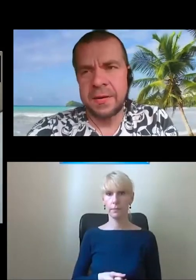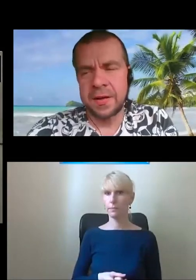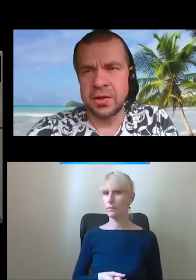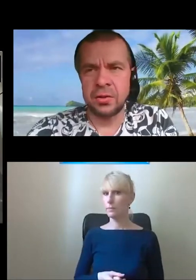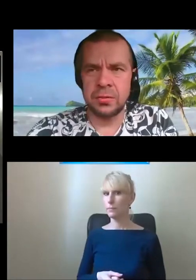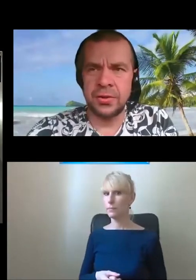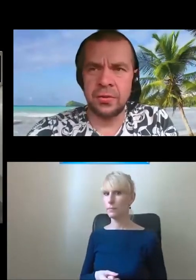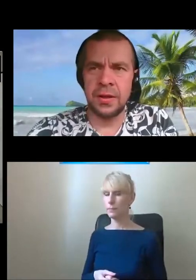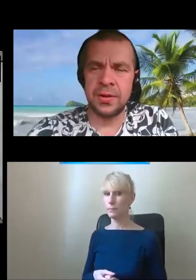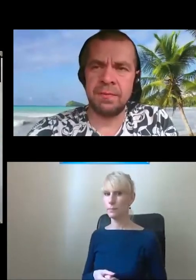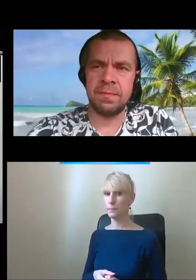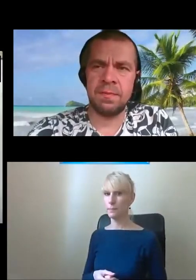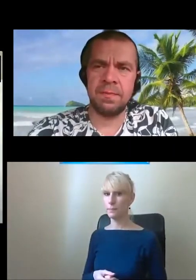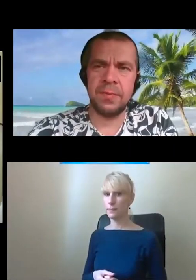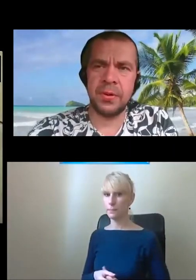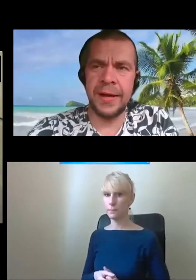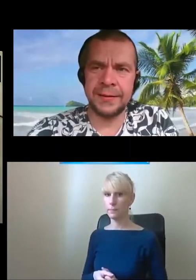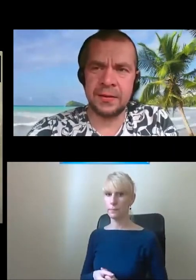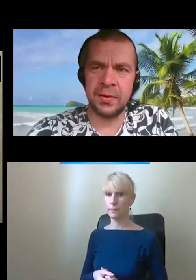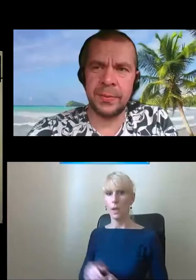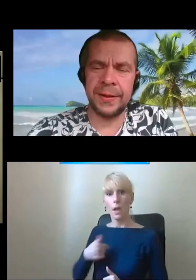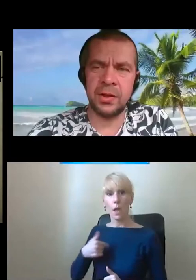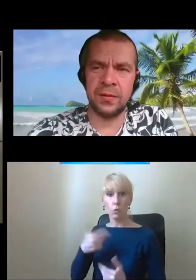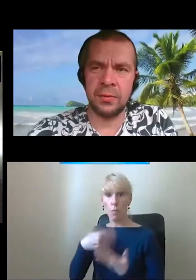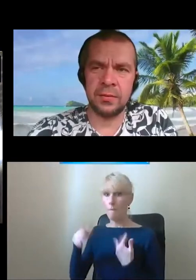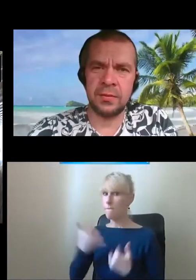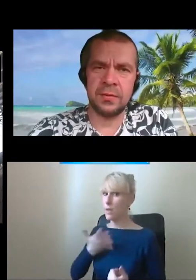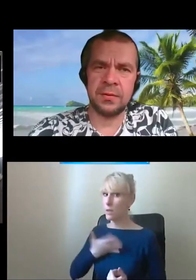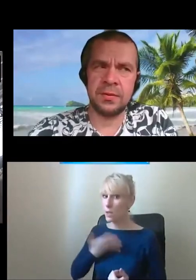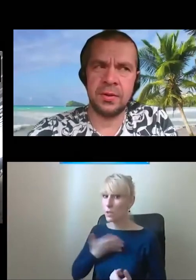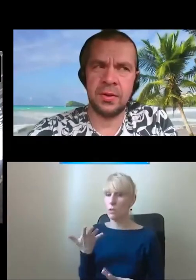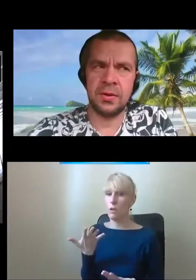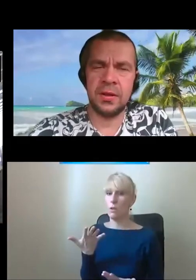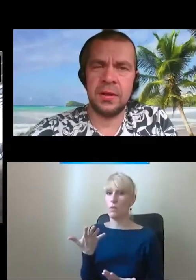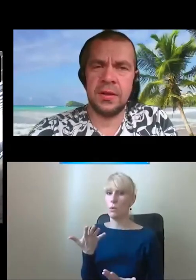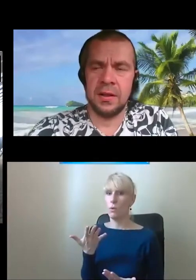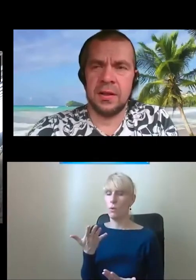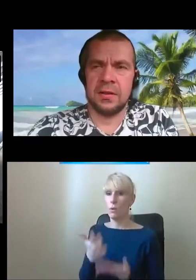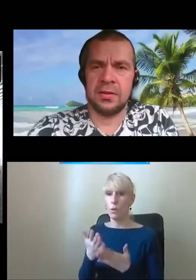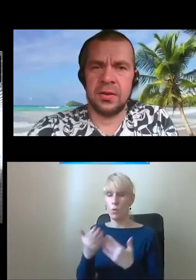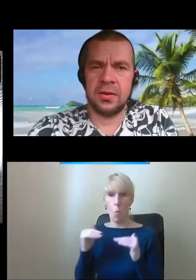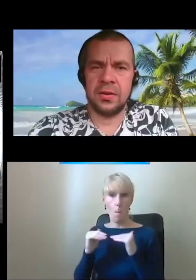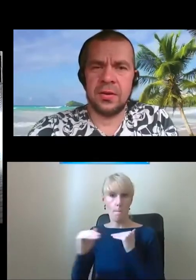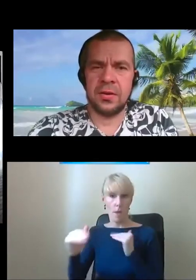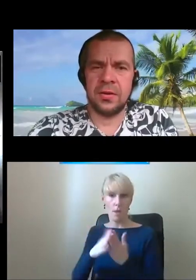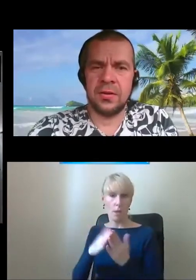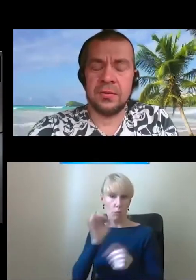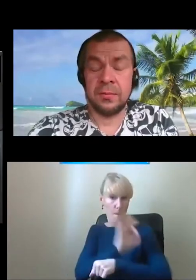Ja mam wrażenie tutaj ciągle że projektant, który projektował... Ale tu jest jeden peron, to nie ma znaczenia, która. ma znaczenia, to